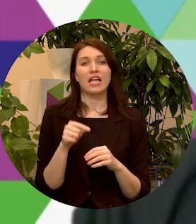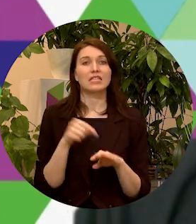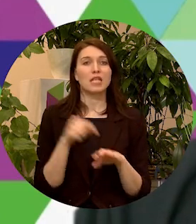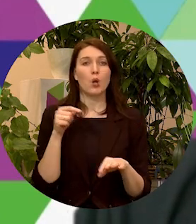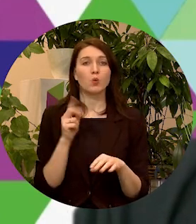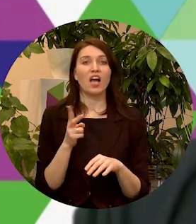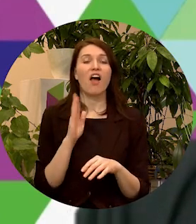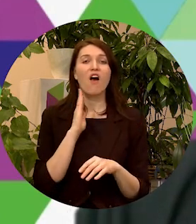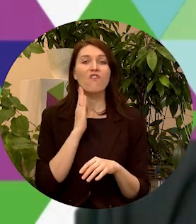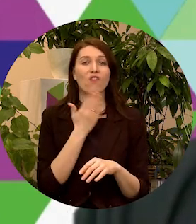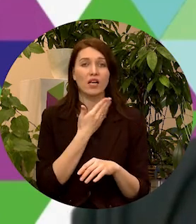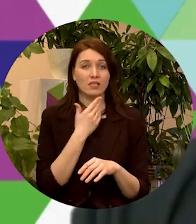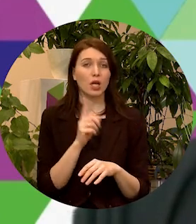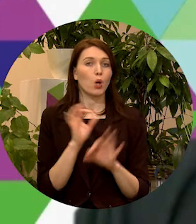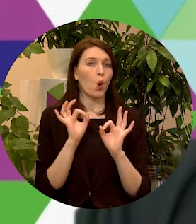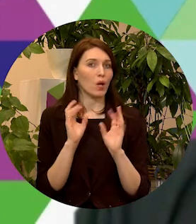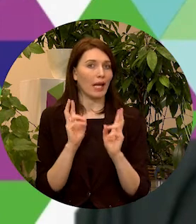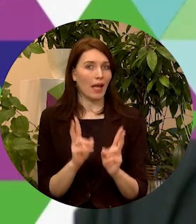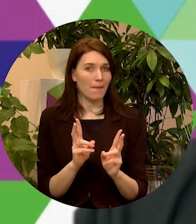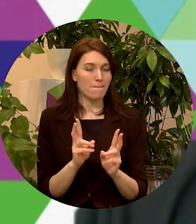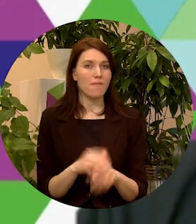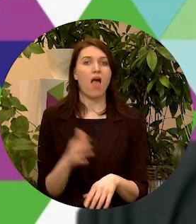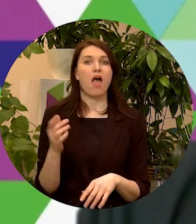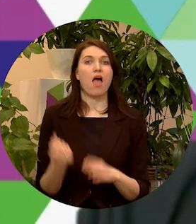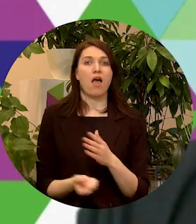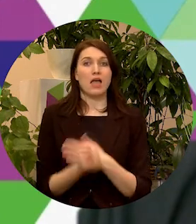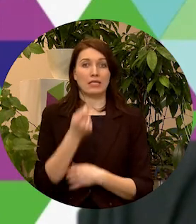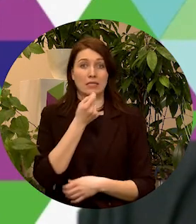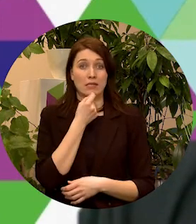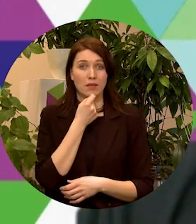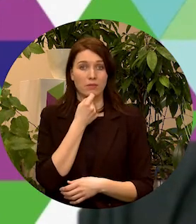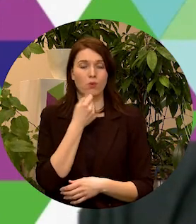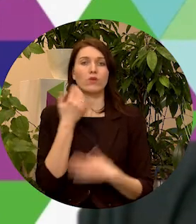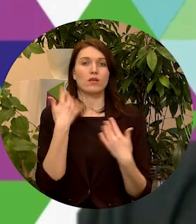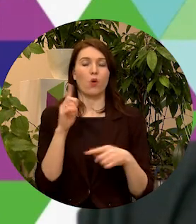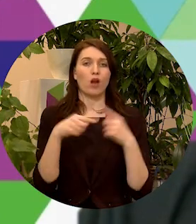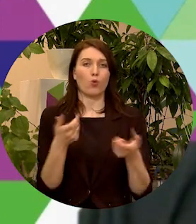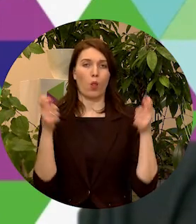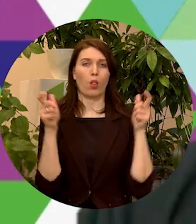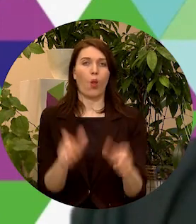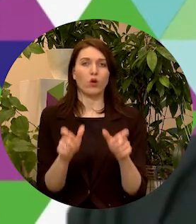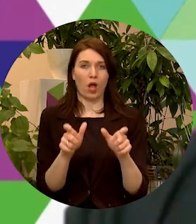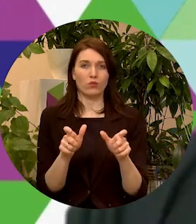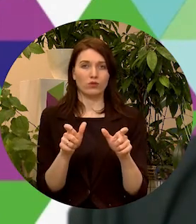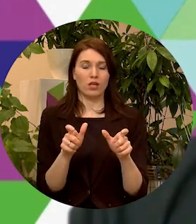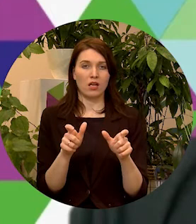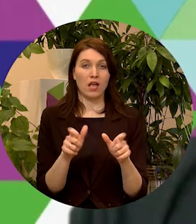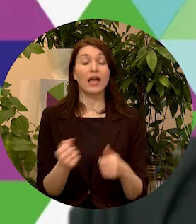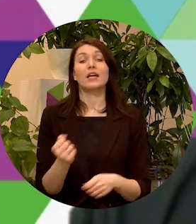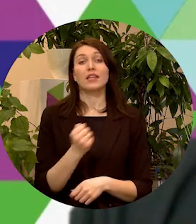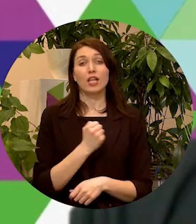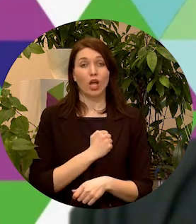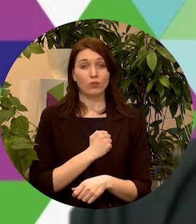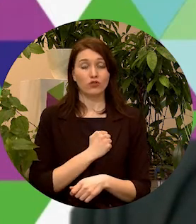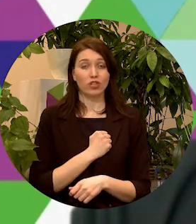to, ka vasara ir okej, pienāk septembris un ir nākamais lockdowns. Un, diemžēl,